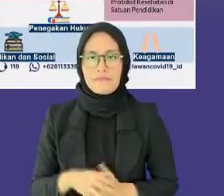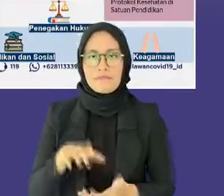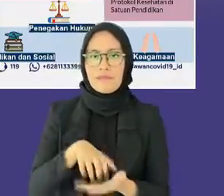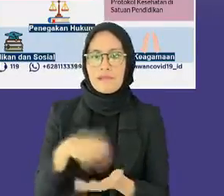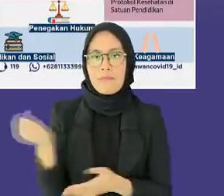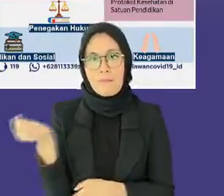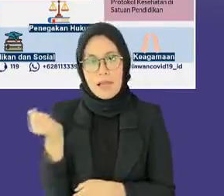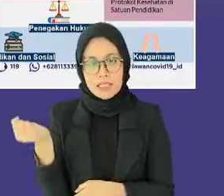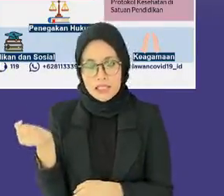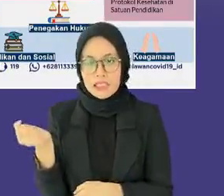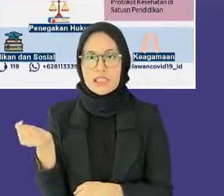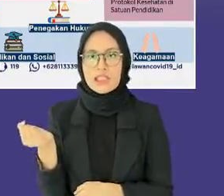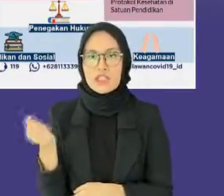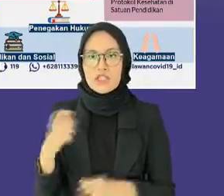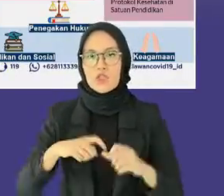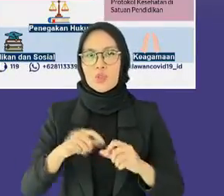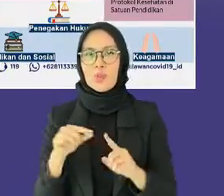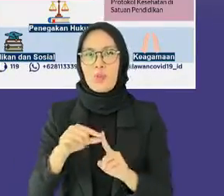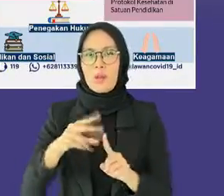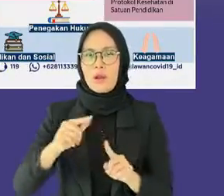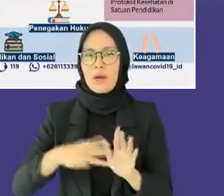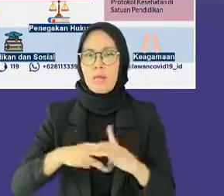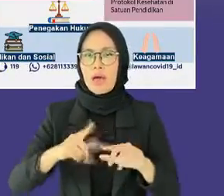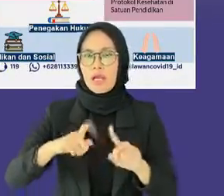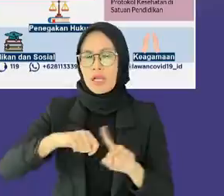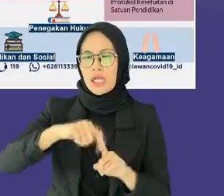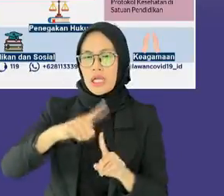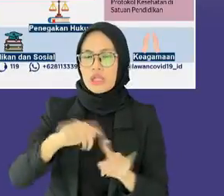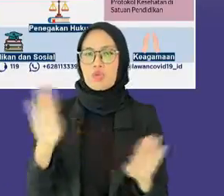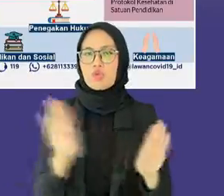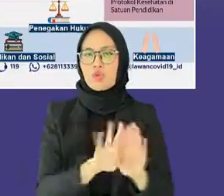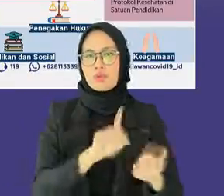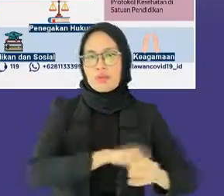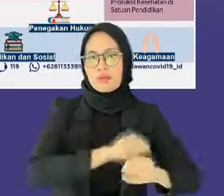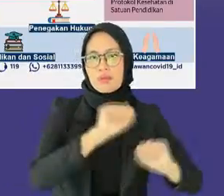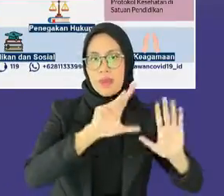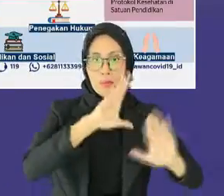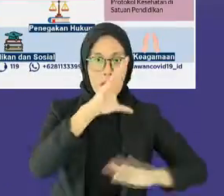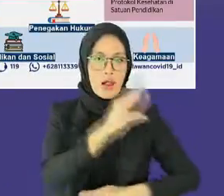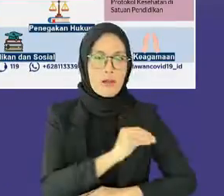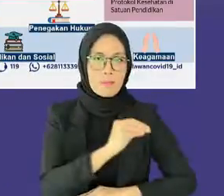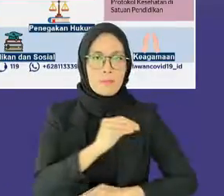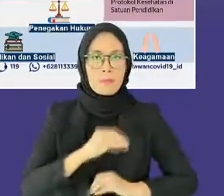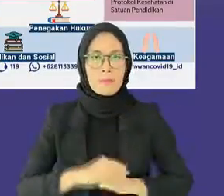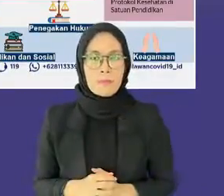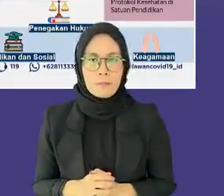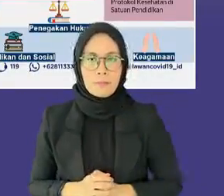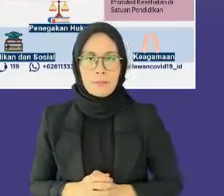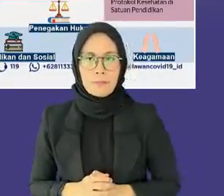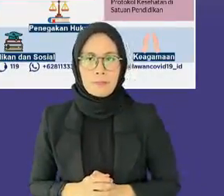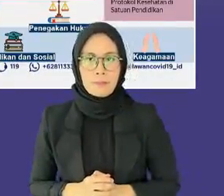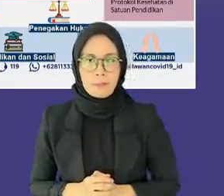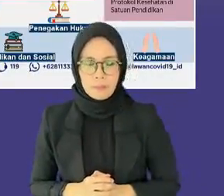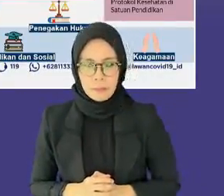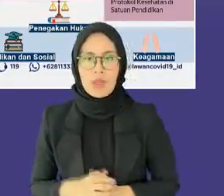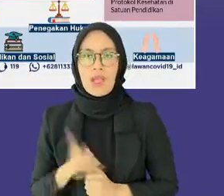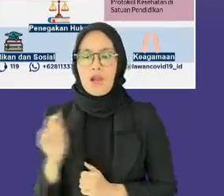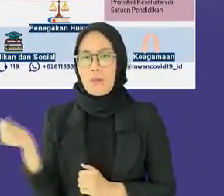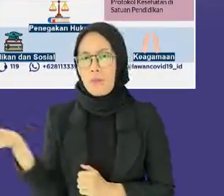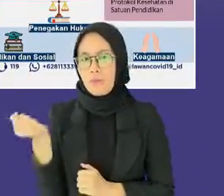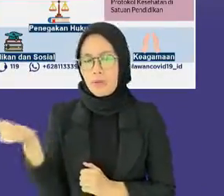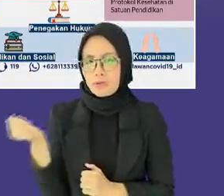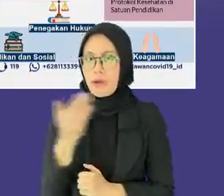menjadi pukul 21.00 pasar rakyat yang menjual kebutuhan non sehari-hari menjadi pukul 17